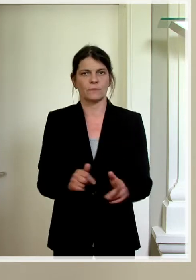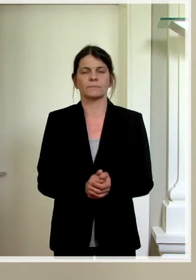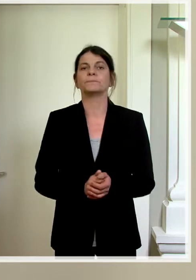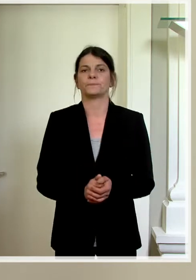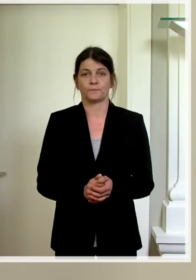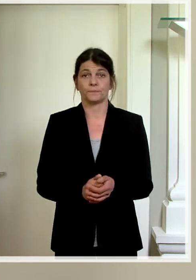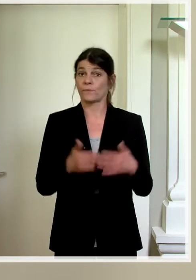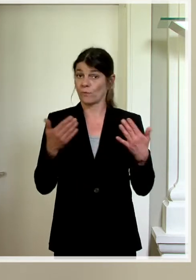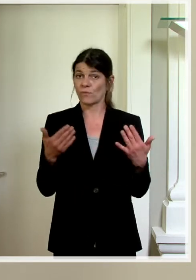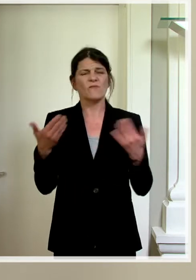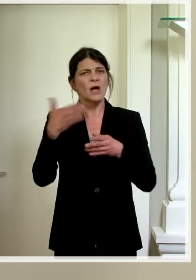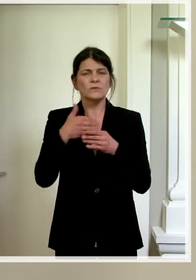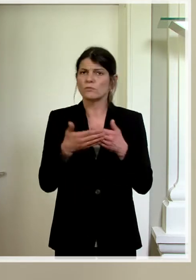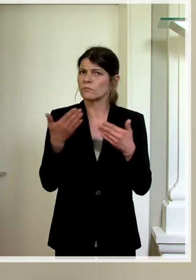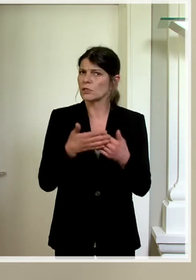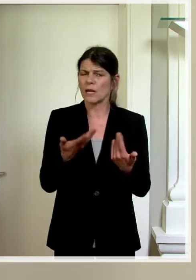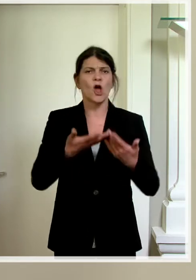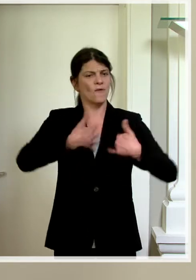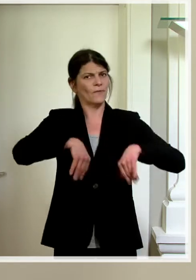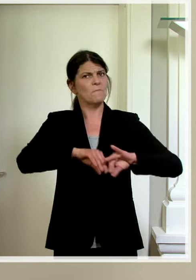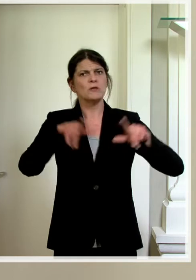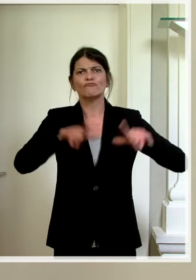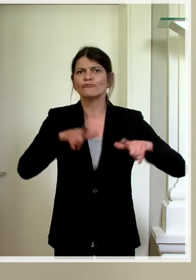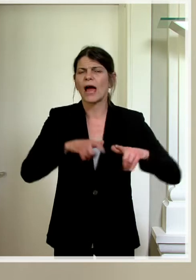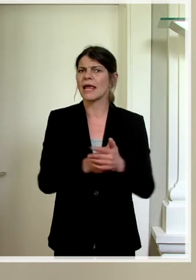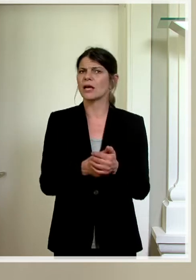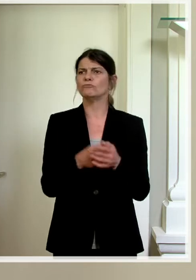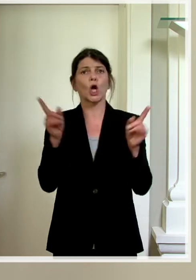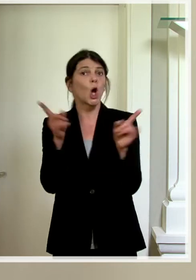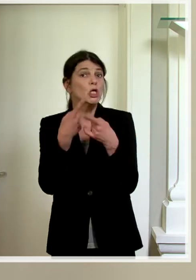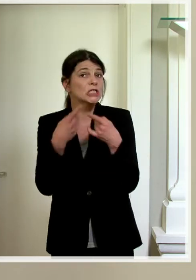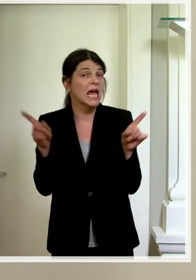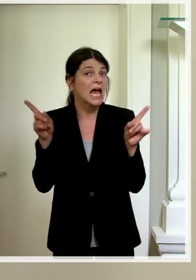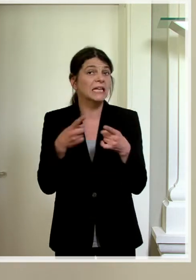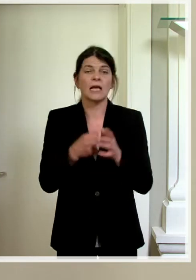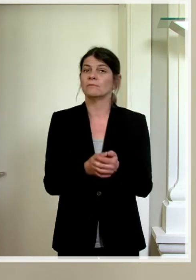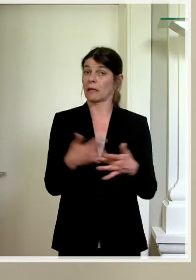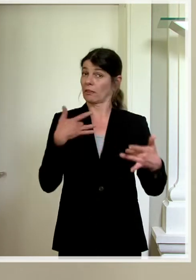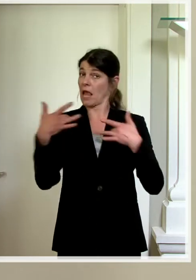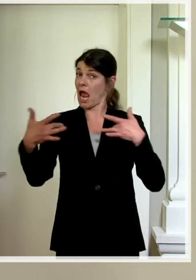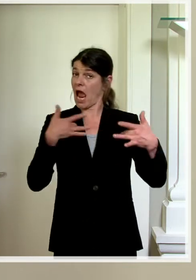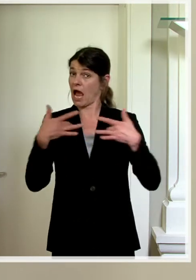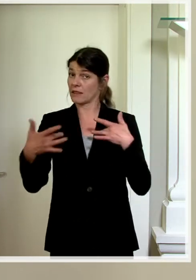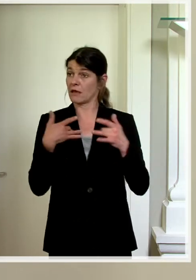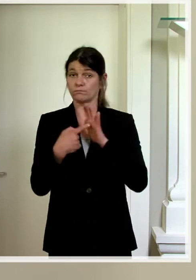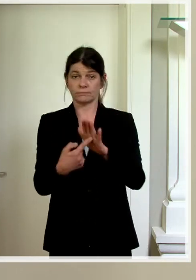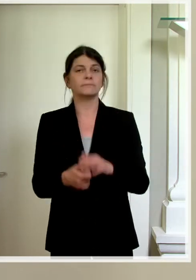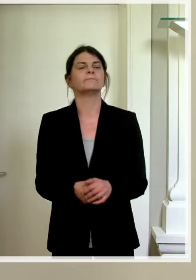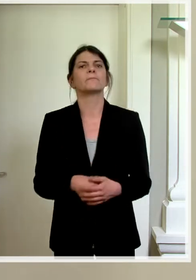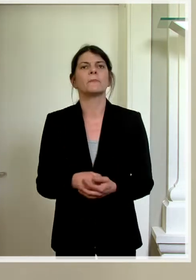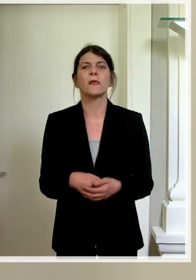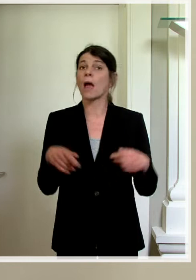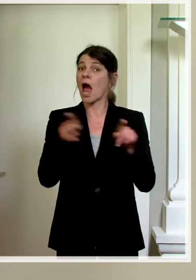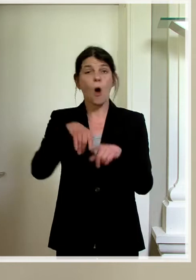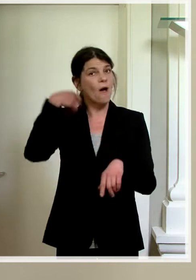Dazu gehören etwa Familienanlässe, Konzerte, Theatervorstellungen oder